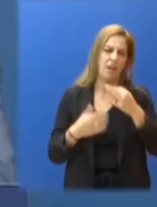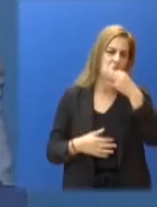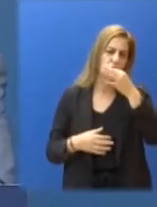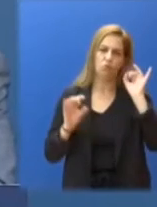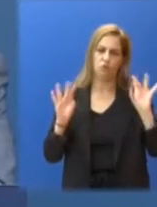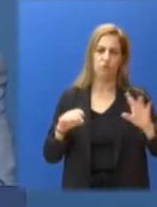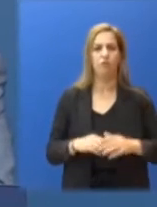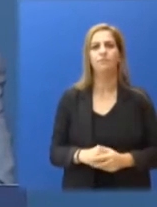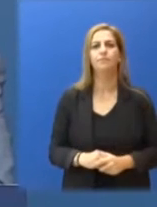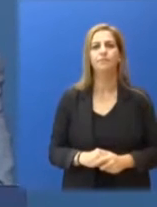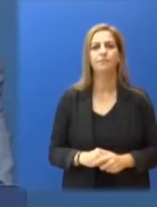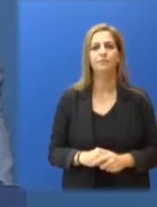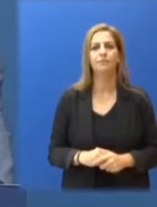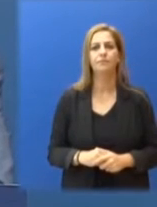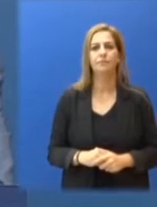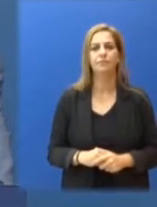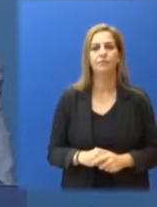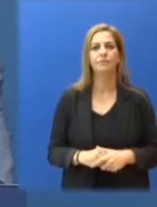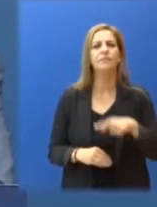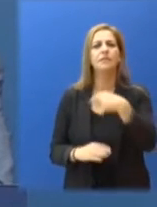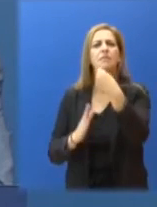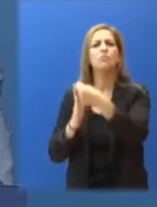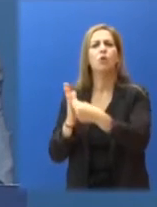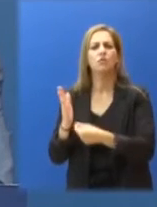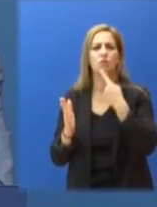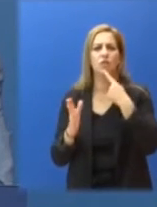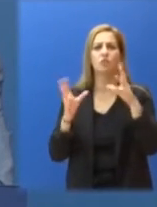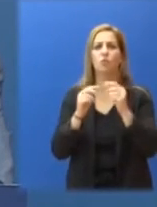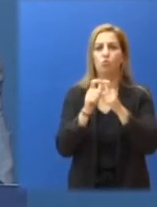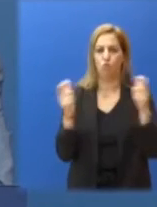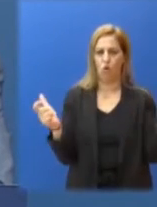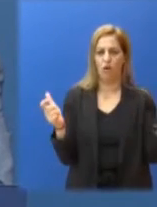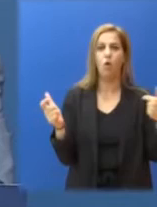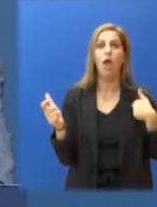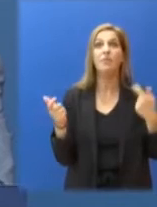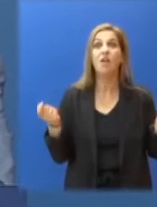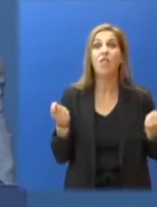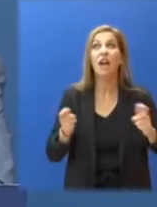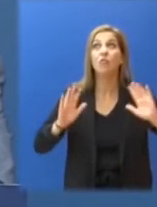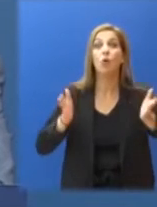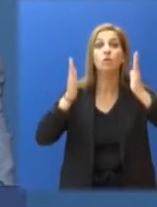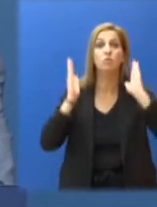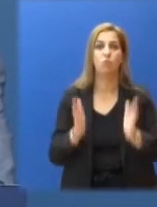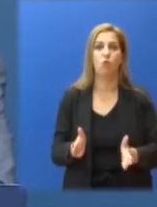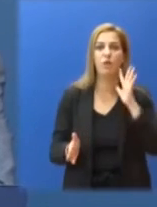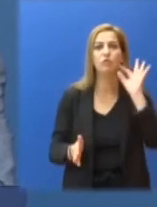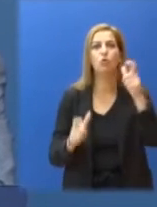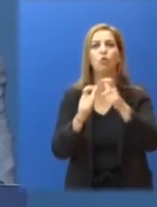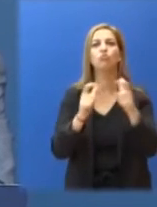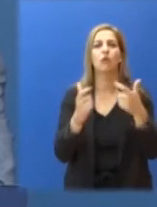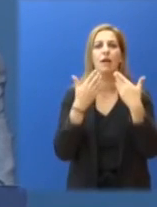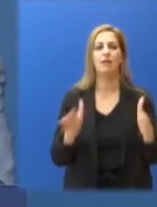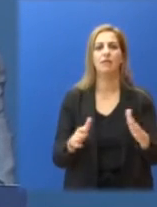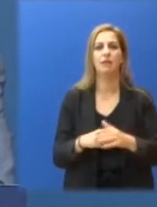οικονόμου είπε ότι οι νέοι πλήρωσαν βαρύ τιμήμα στην προσπάθεια απέναντι στην πανδημία. Κάλεσε τους πάντες να συμβάλλουν να μείνουν ανοιχτά τα